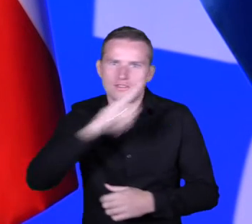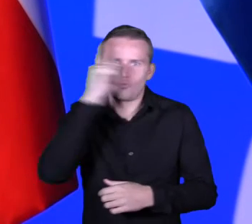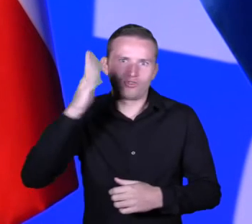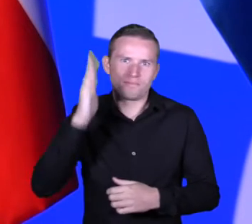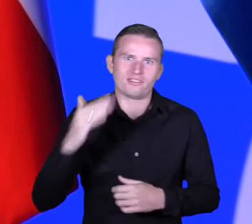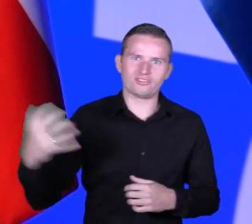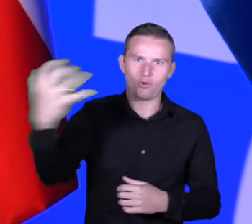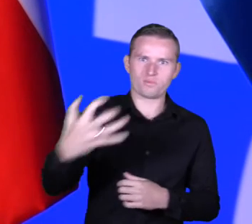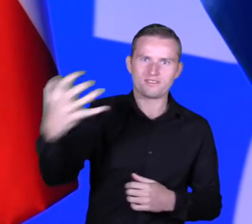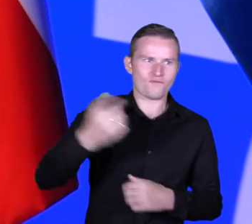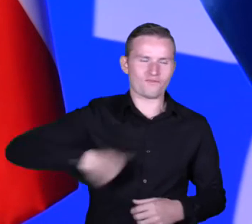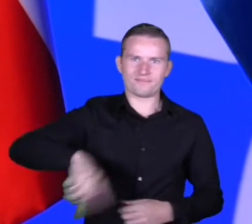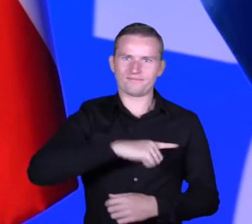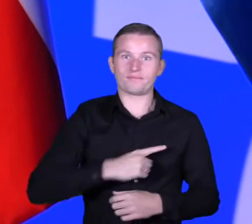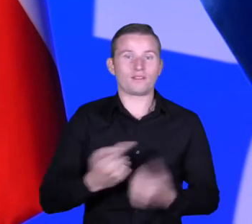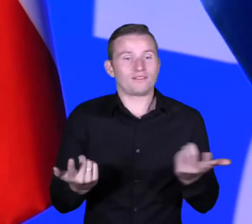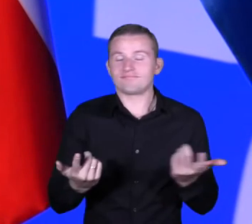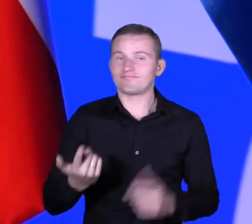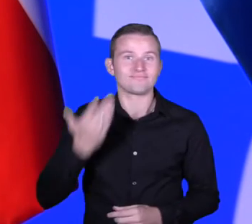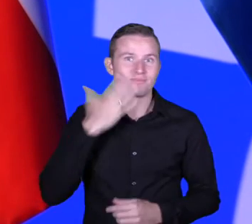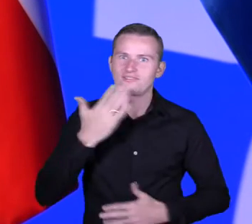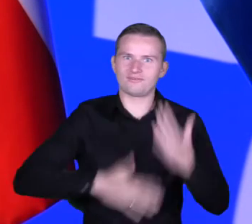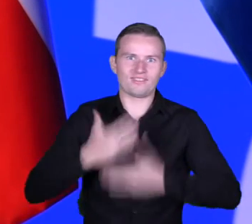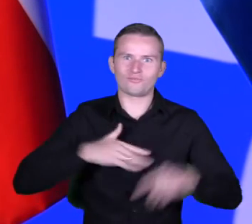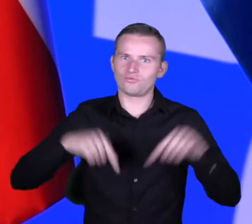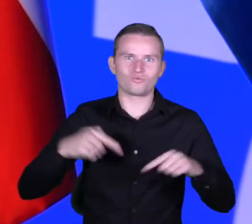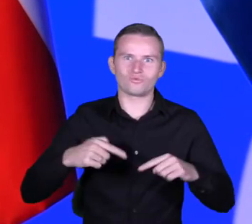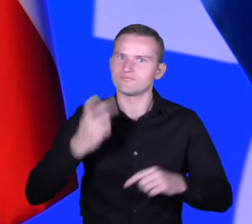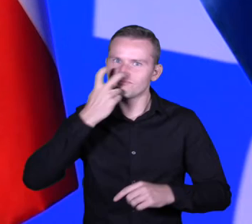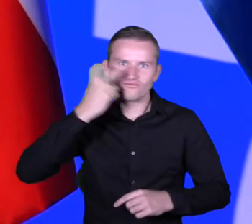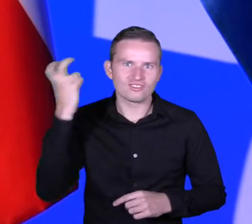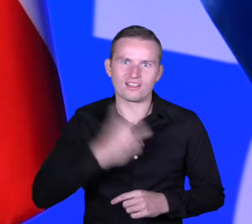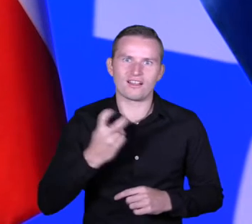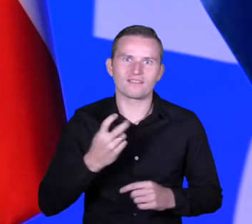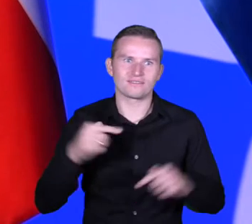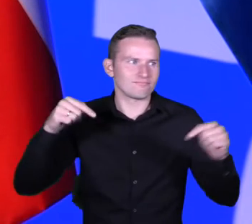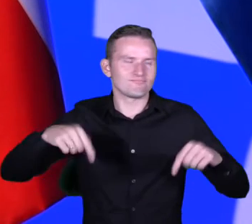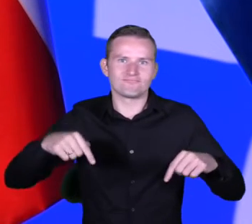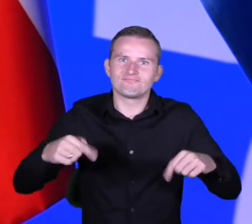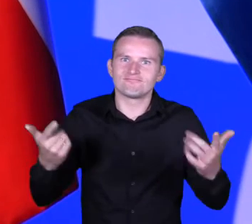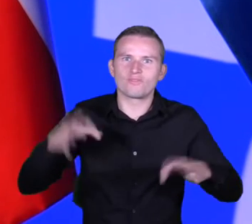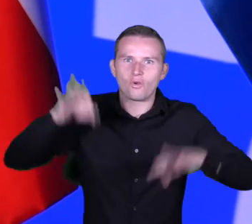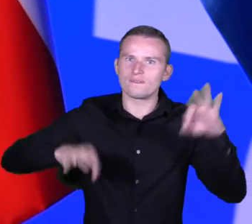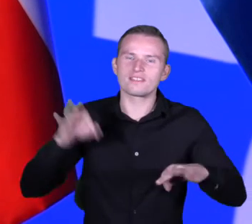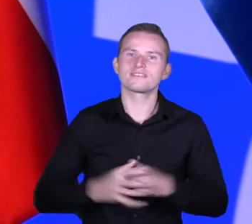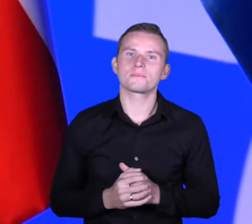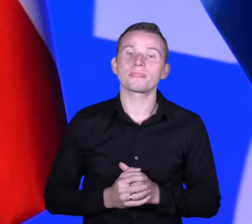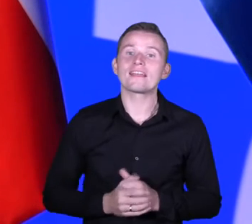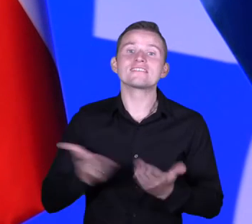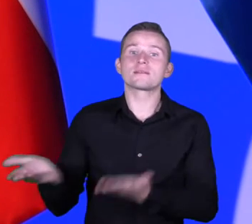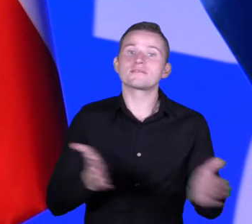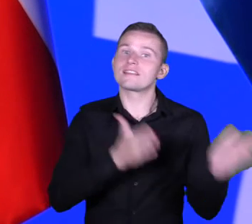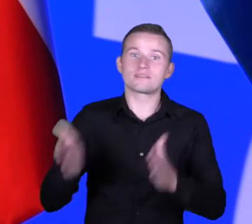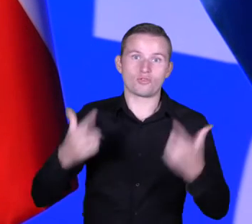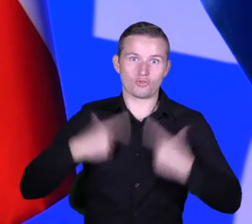cieszę się, że uczestniczymy w tak dobrym, ciekawym wydarzeniu. Więc teraz zapraszam kolejną osobę, zapraszam